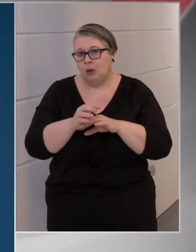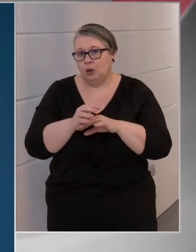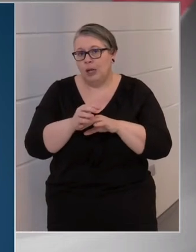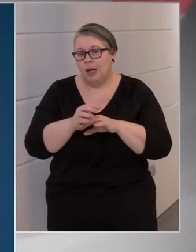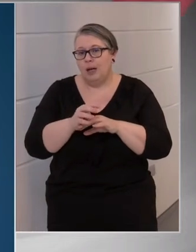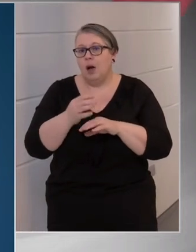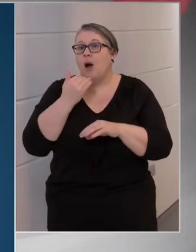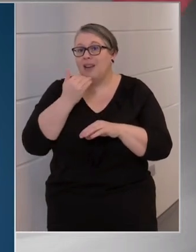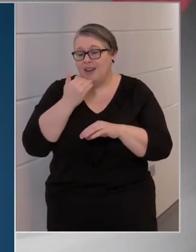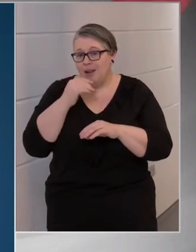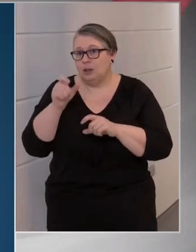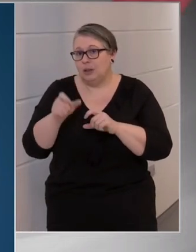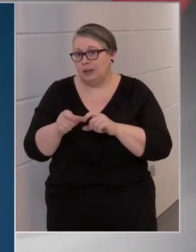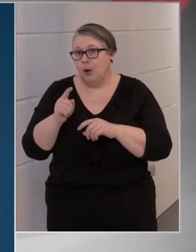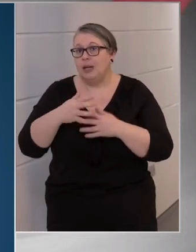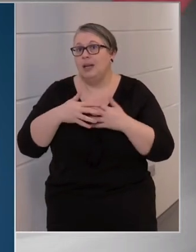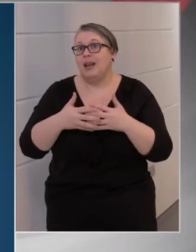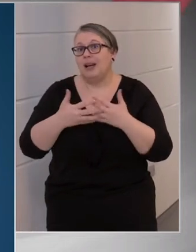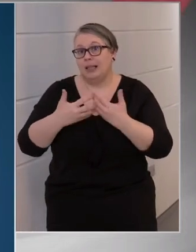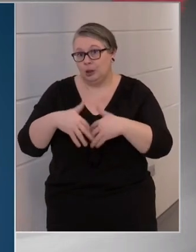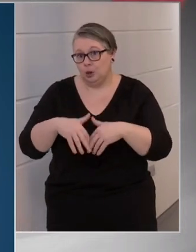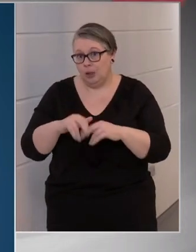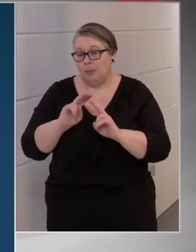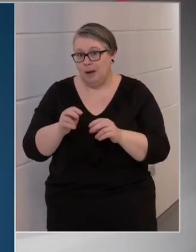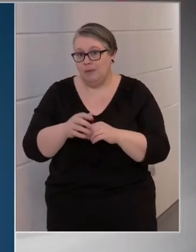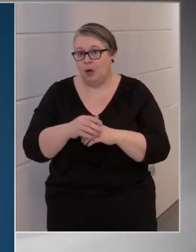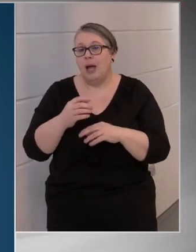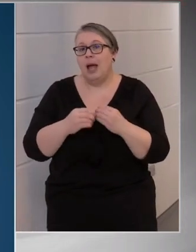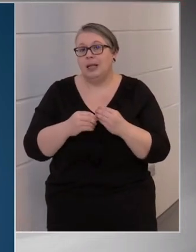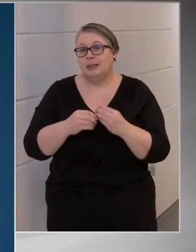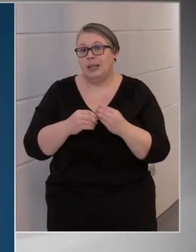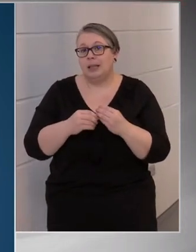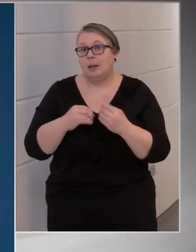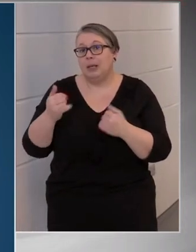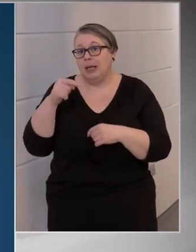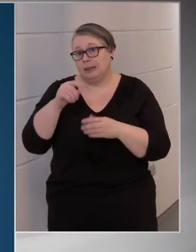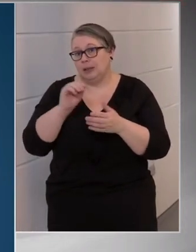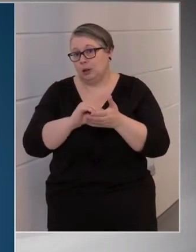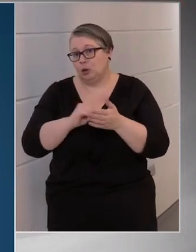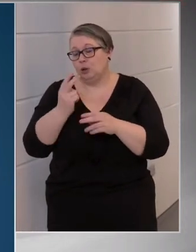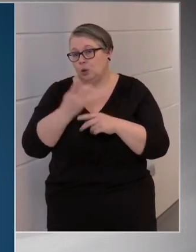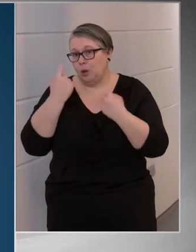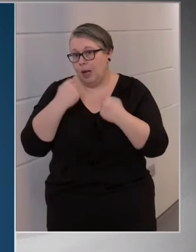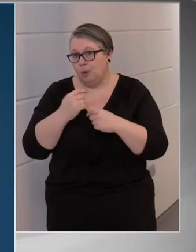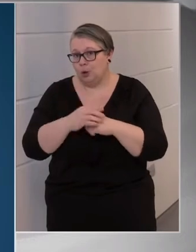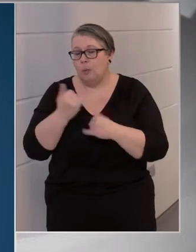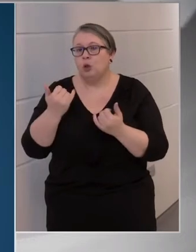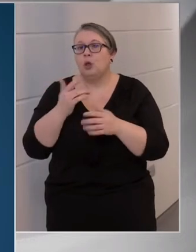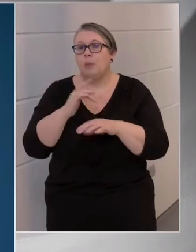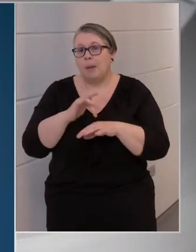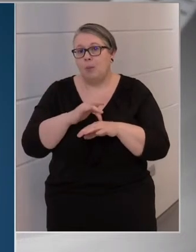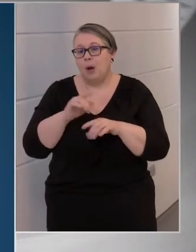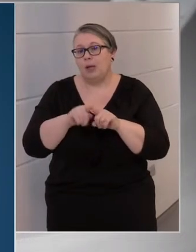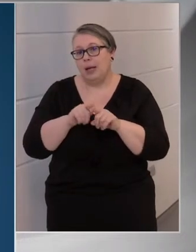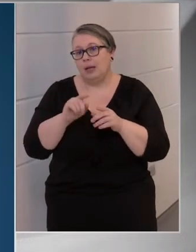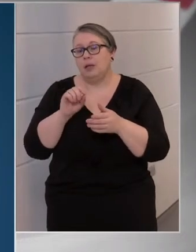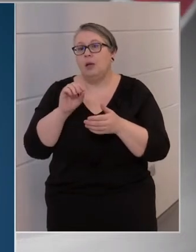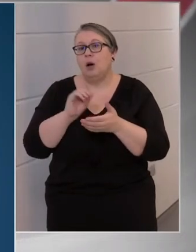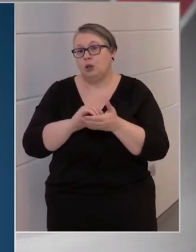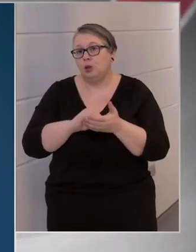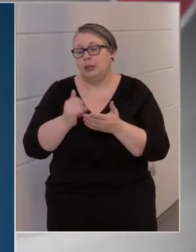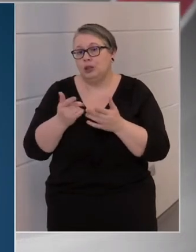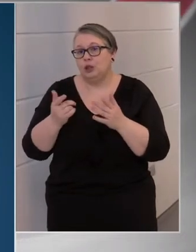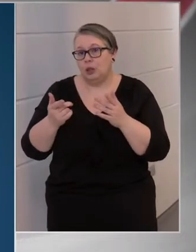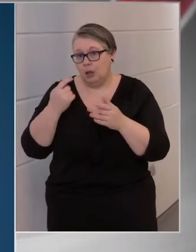az igényel, aki lélegeztető gépen van, ezért közöljük mindig ezt az adatot. Most megpróbálunk ilyen adatot is előállítani, mert